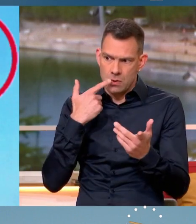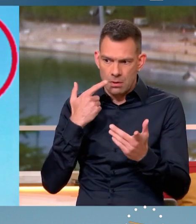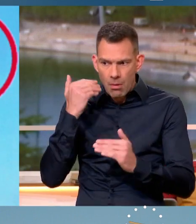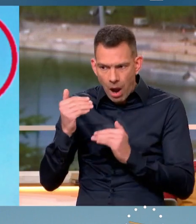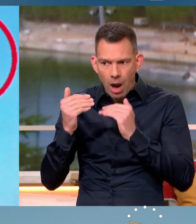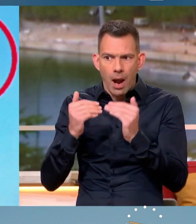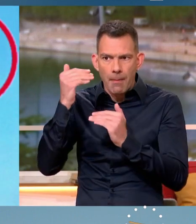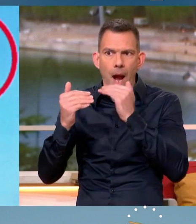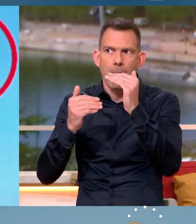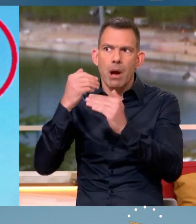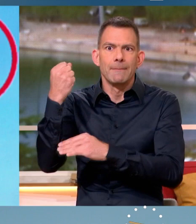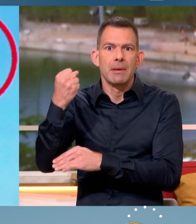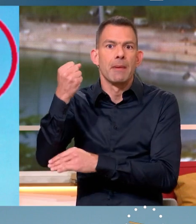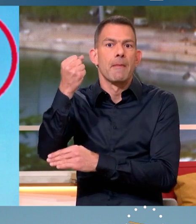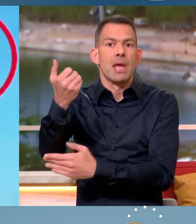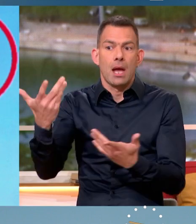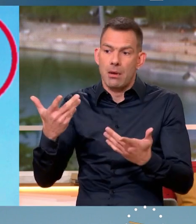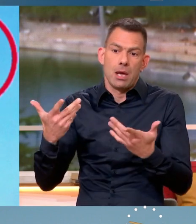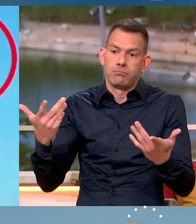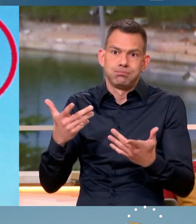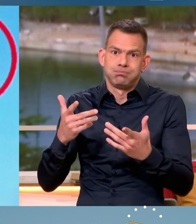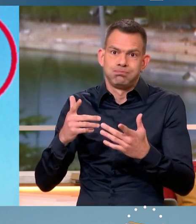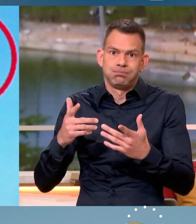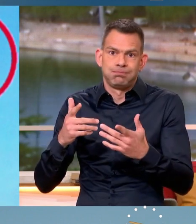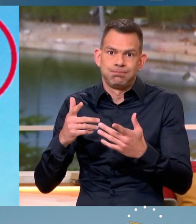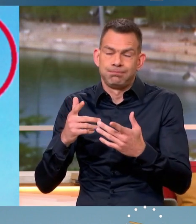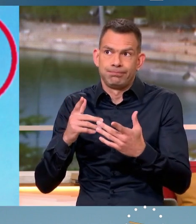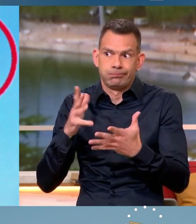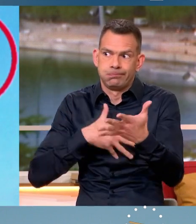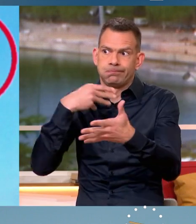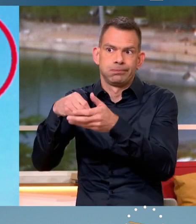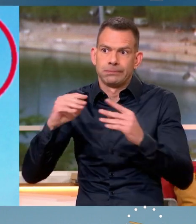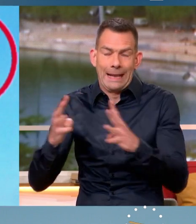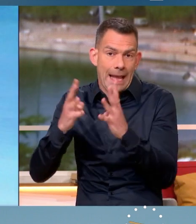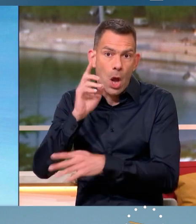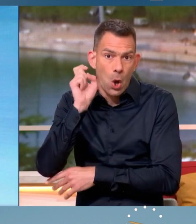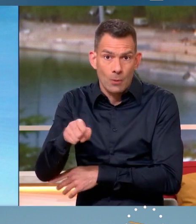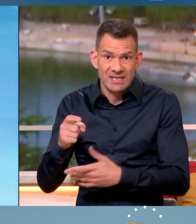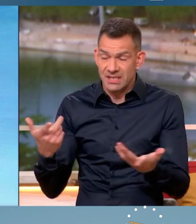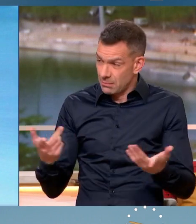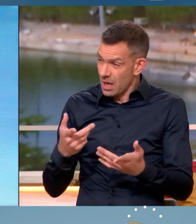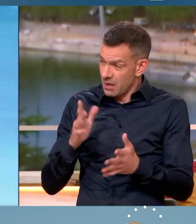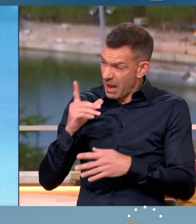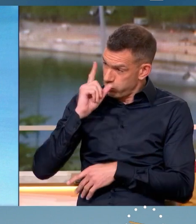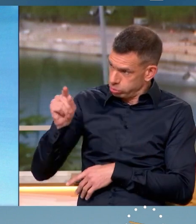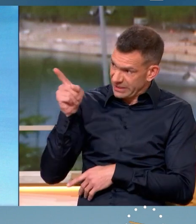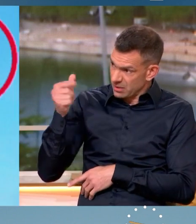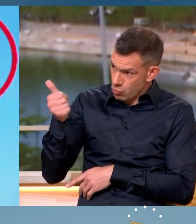permanente qui conduirait à un point de non-retour. Est-ce que ce n'est pas Vladimir Poutine qui va vers l'escalade ?